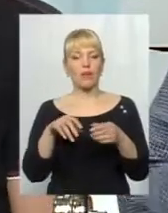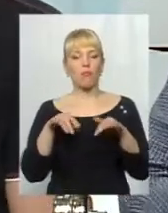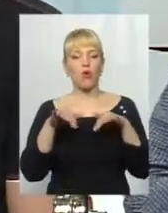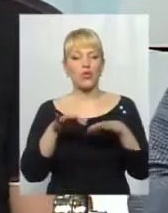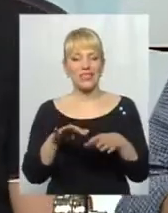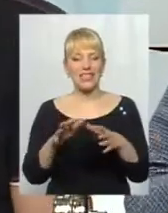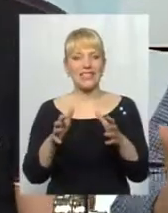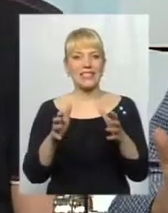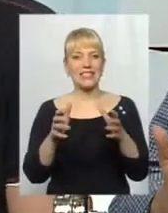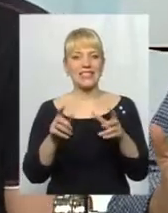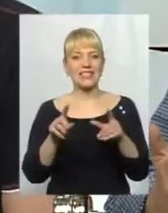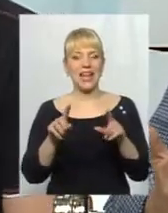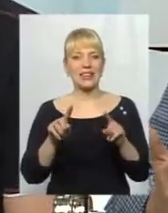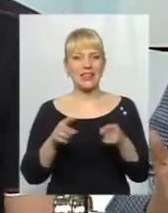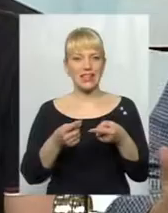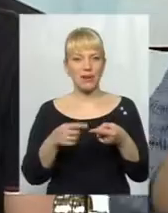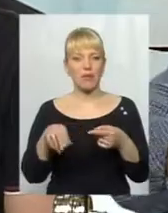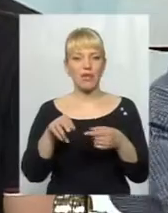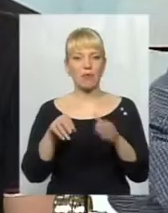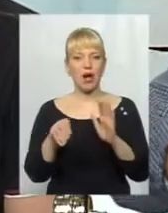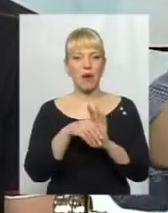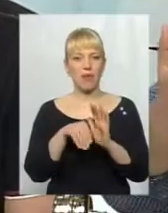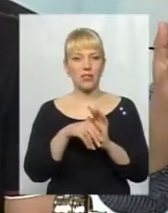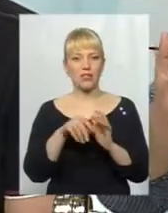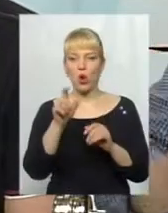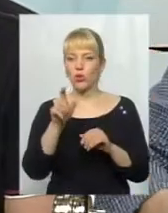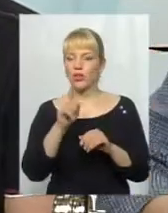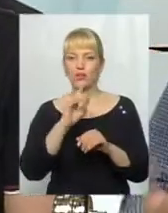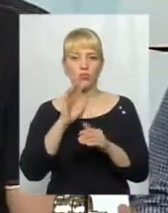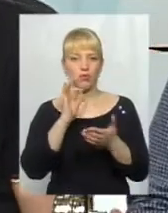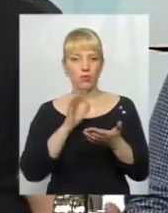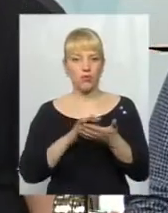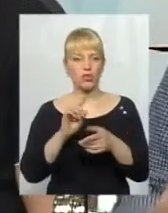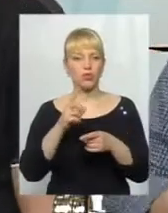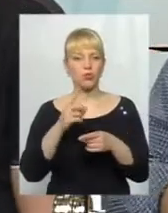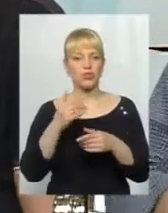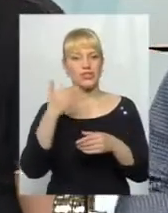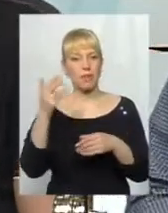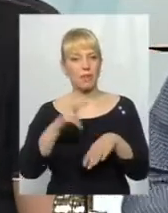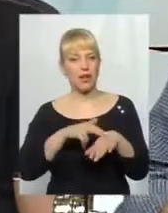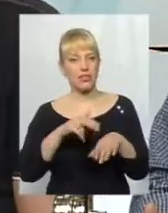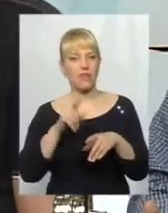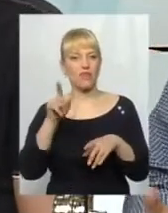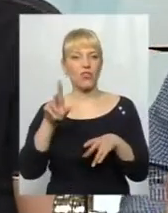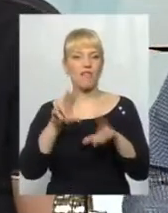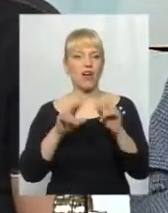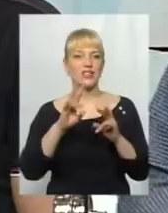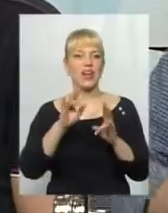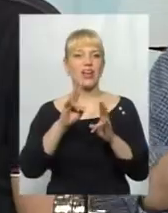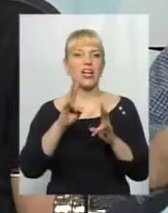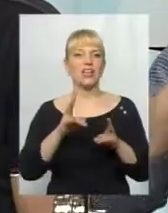сьогодні вона не буде відповідати. Сьогодні зі сторони правоохоронної системи вона буде виглядати як жертва,